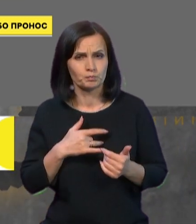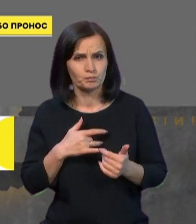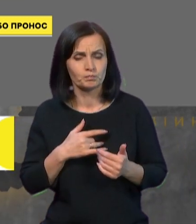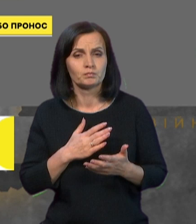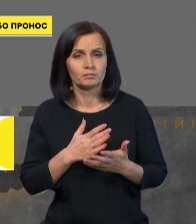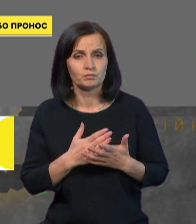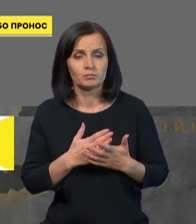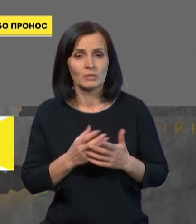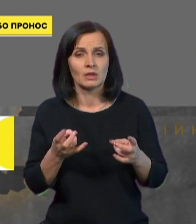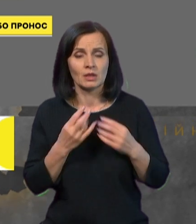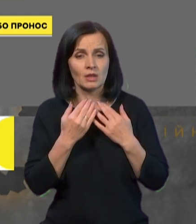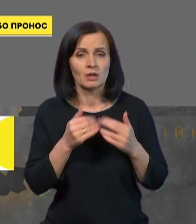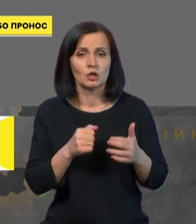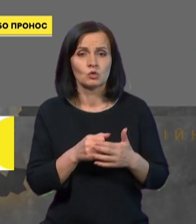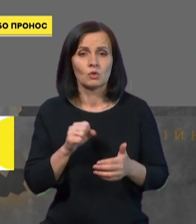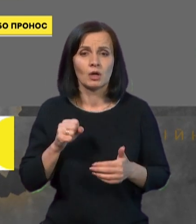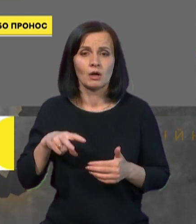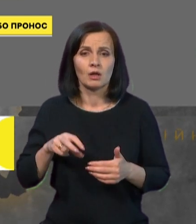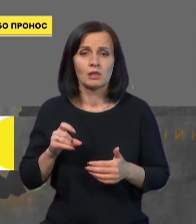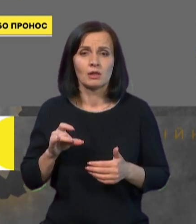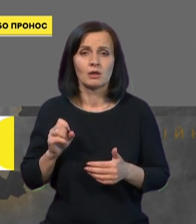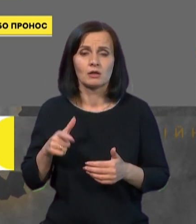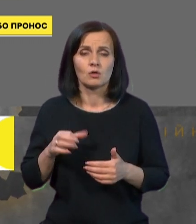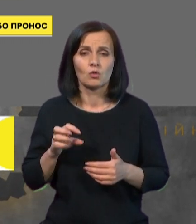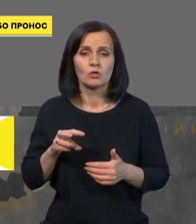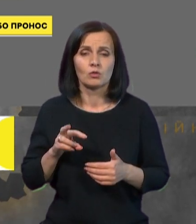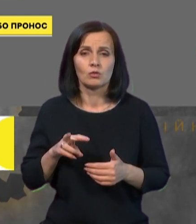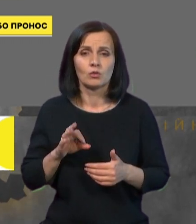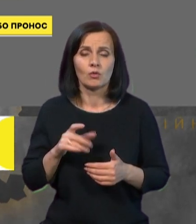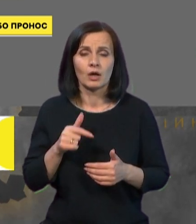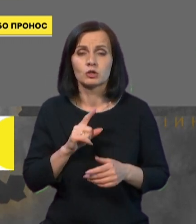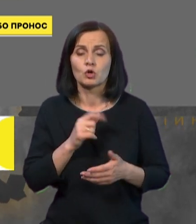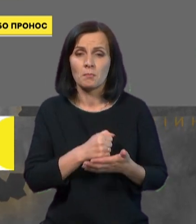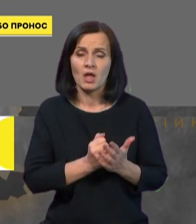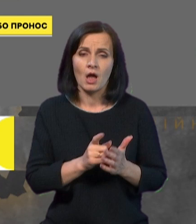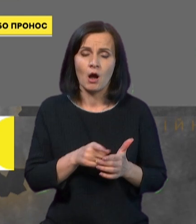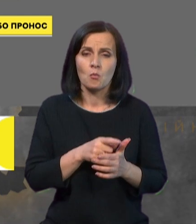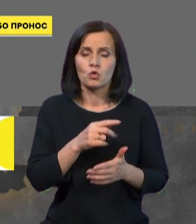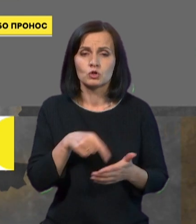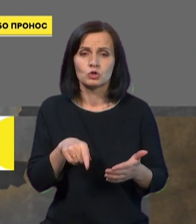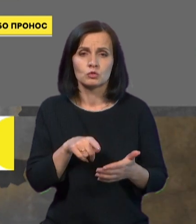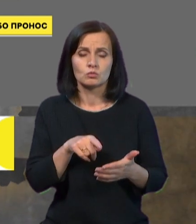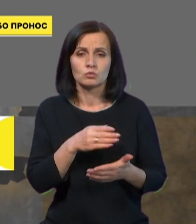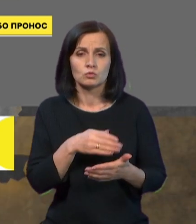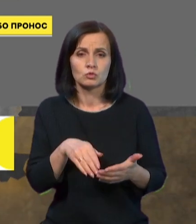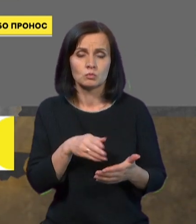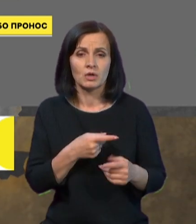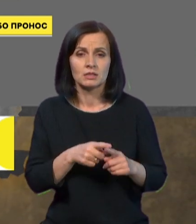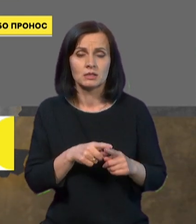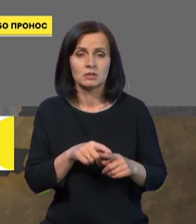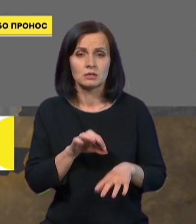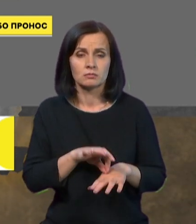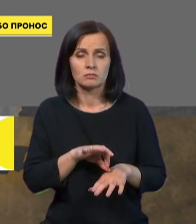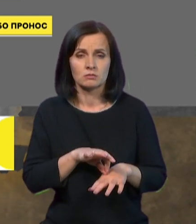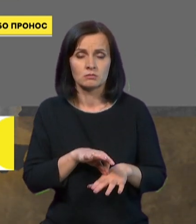варто звернутися до алерголога для того, щоб підтвердити або спростувати даний діагноз. Пані Тетяно, ну і коли